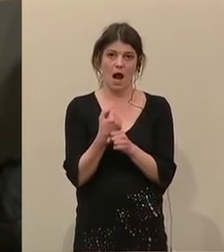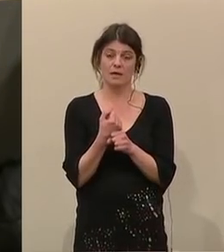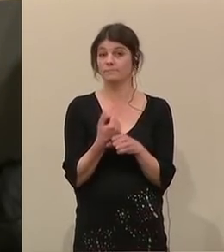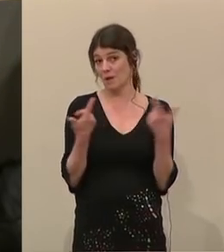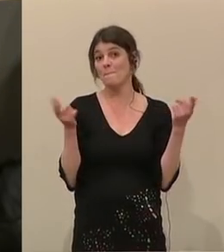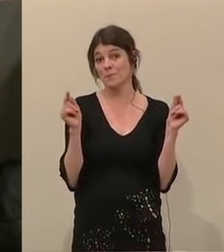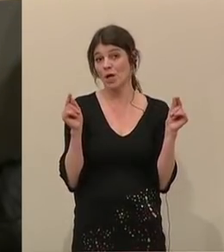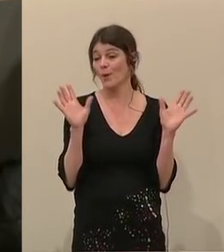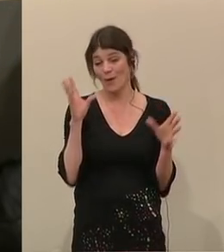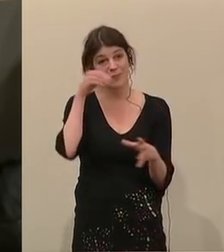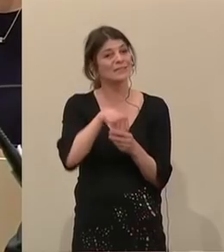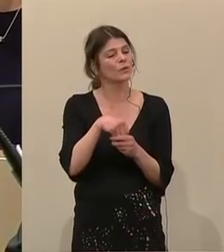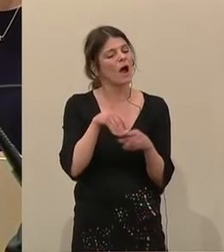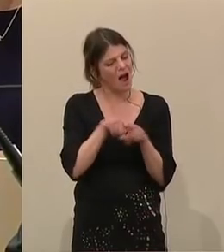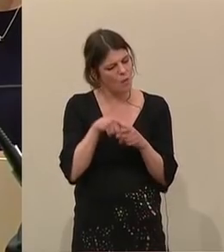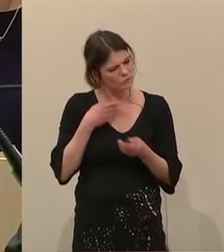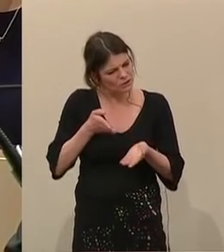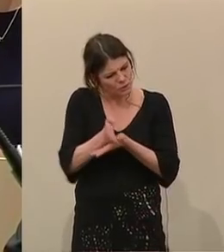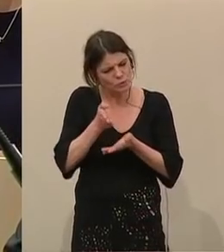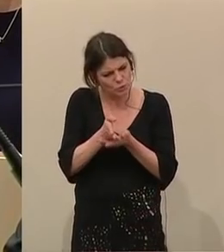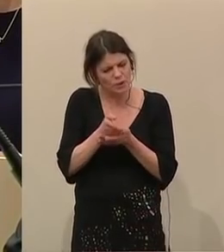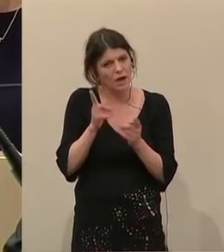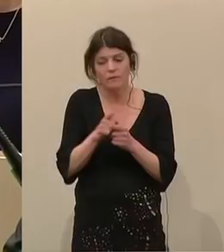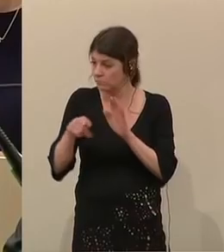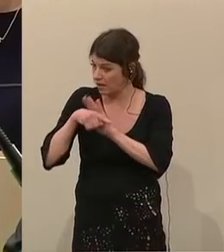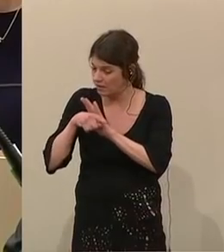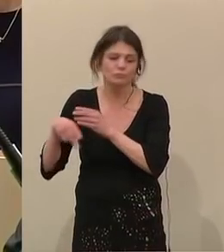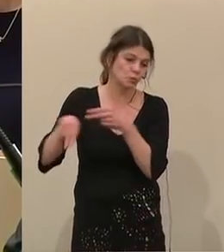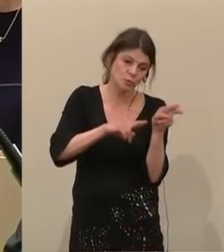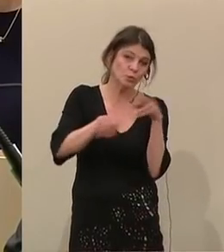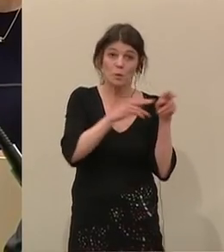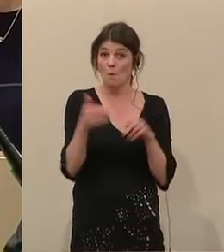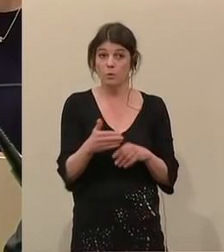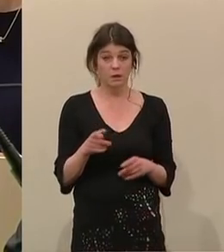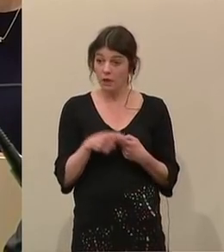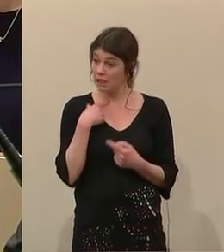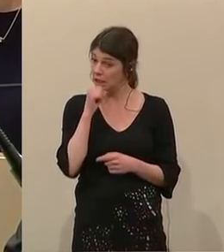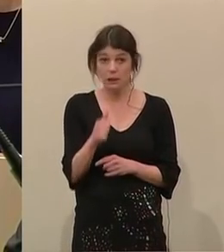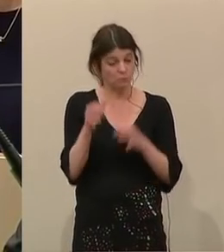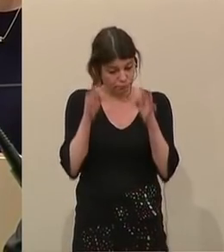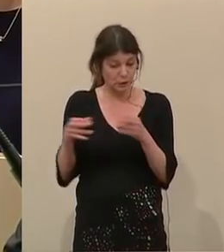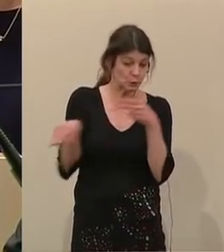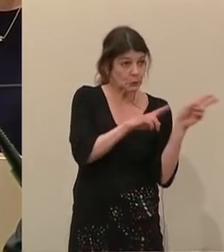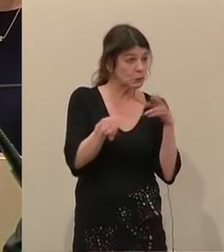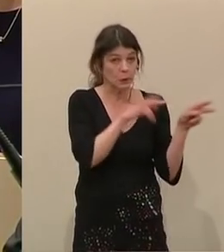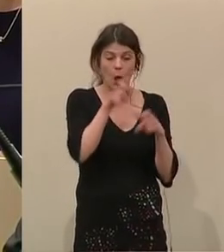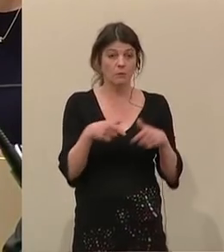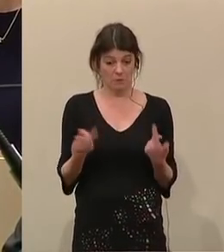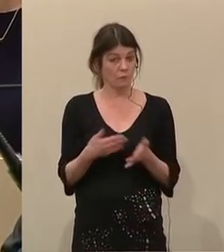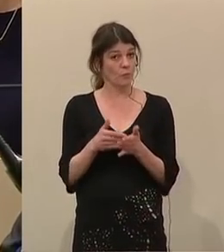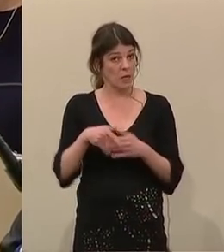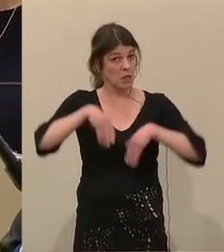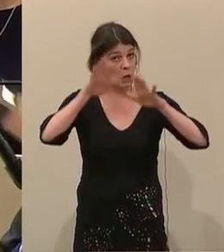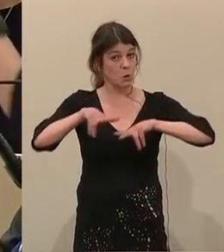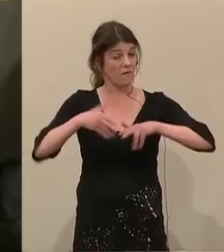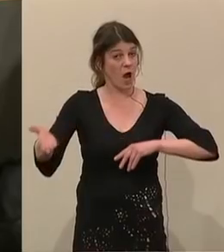dann gehört dazu auch eine konsequente Rückführungspolitik. Denn wenn man nicht konsequent zurückführt, dann hat das ganze Asylverfahren